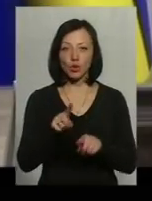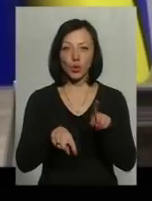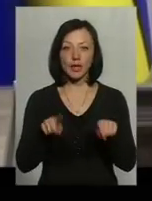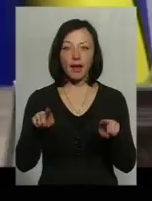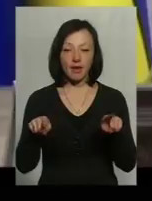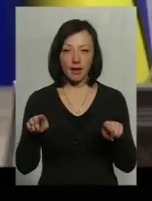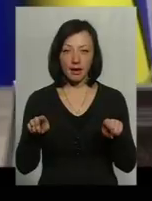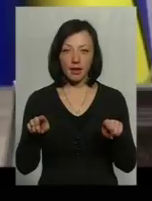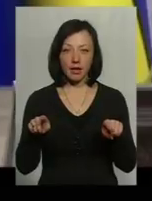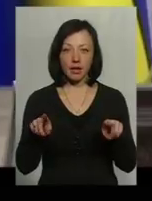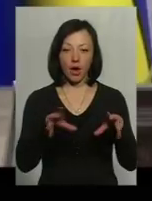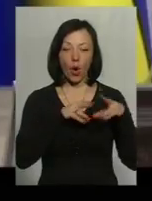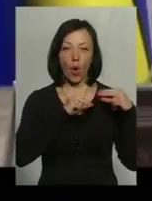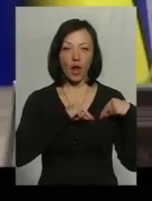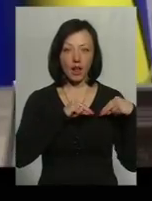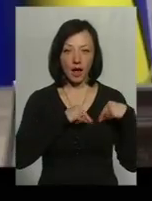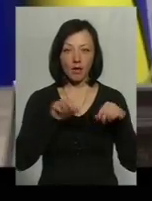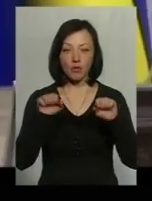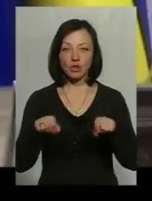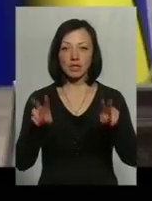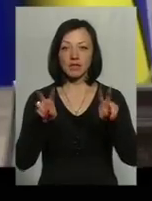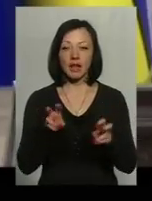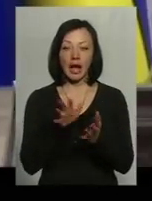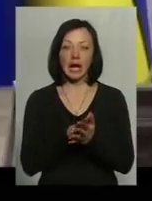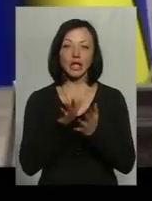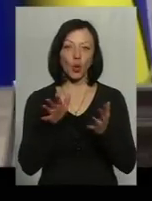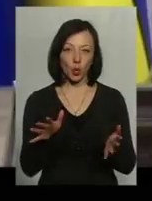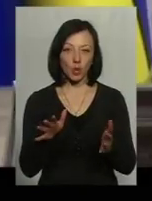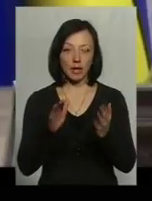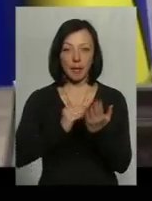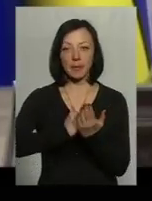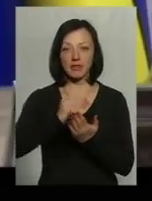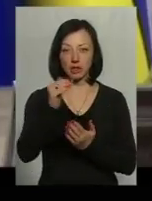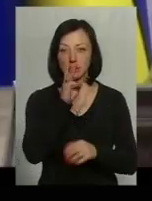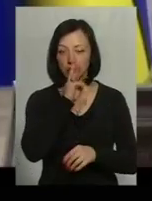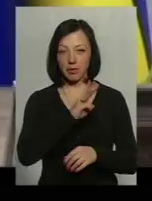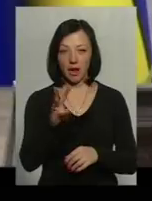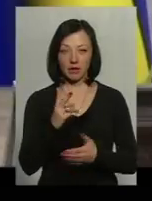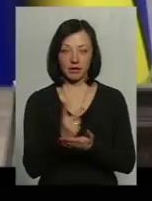колеги, якщо можна їх так називати, то критикують підвищення заробітної плати вдвічі